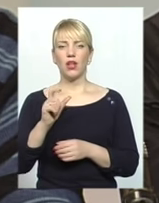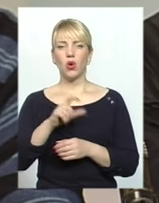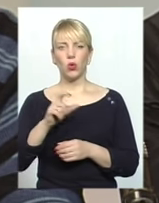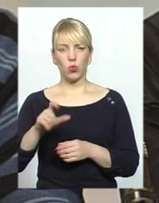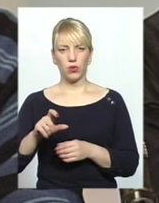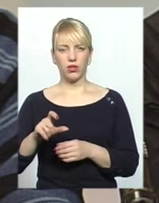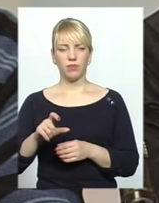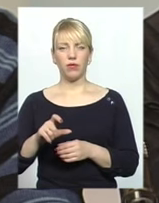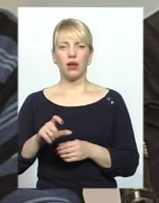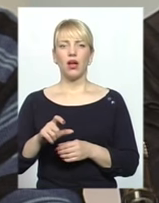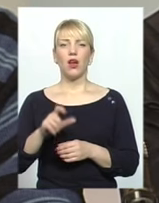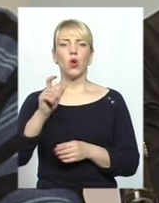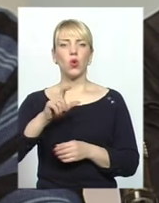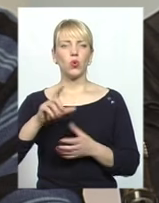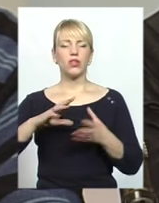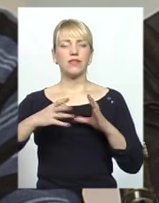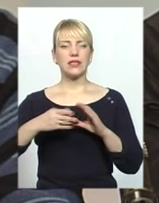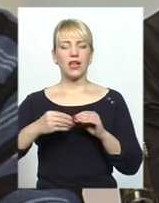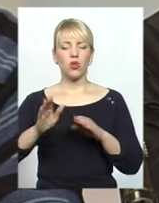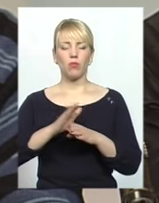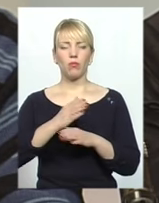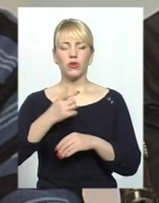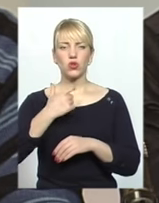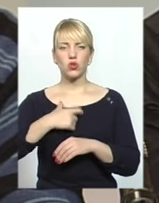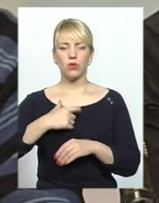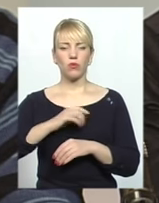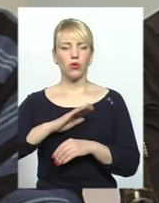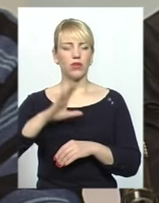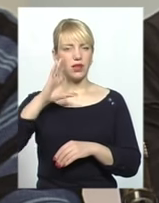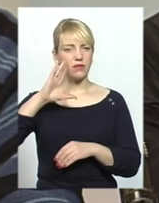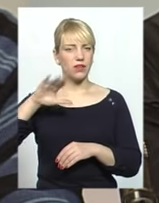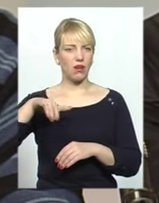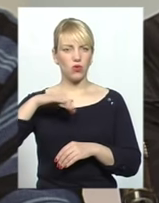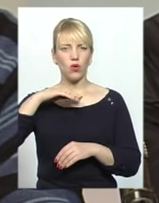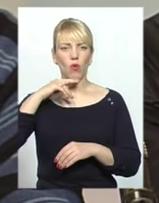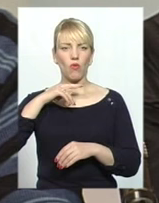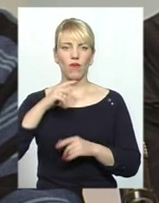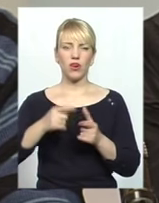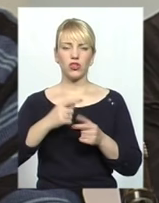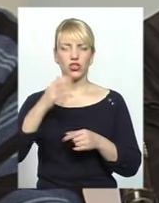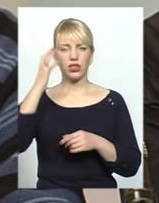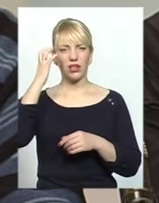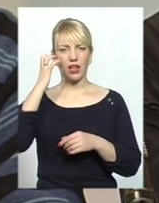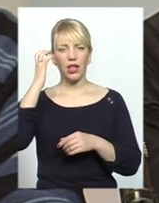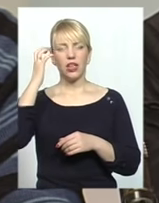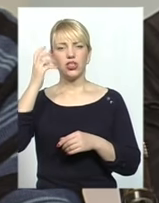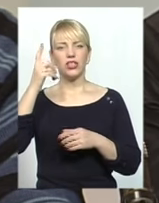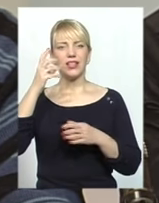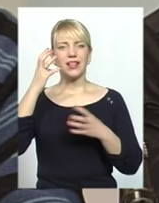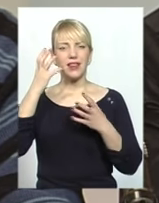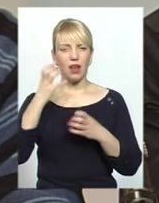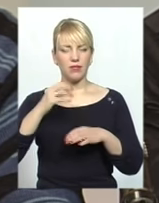тобто люди, вони загалом між собою не звертають уваги, чи він темношкірий, чи він світлошкірий.